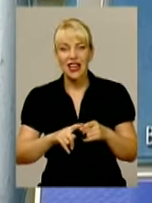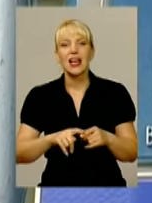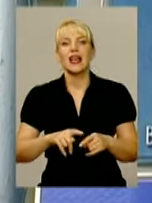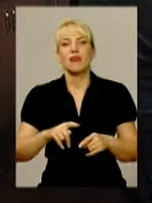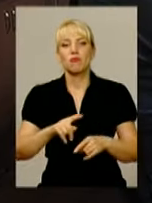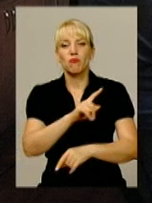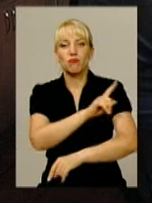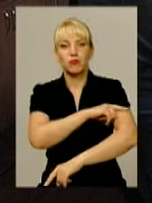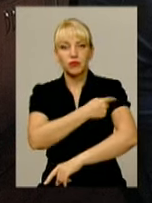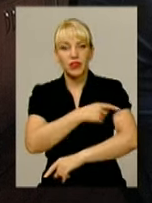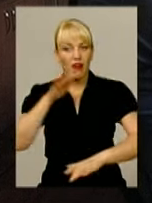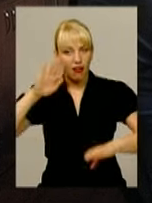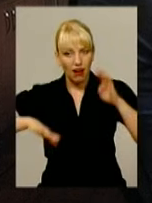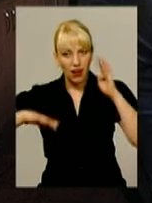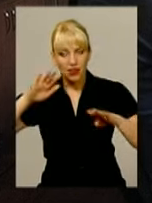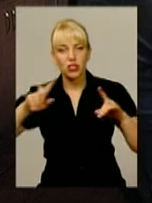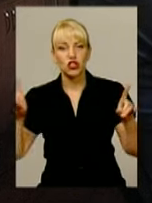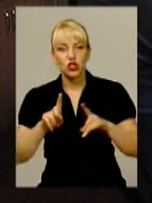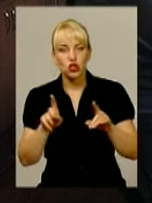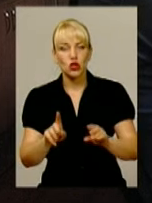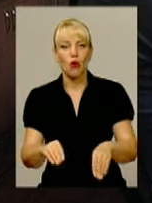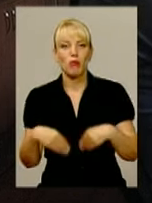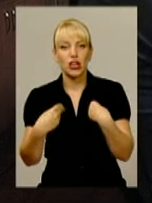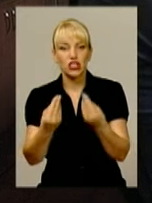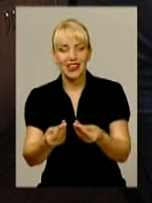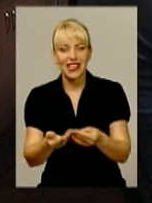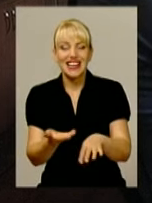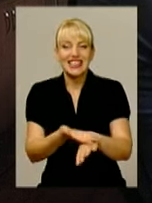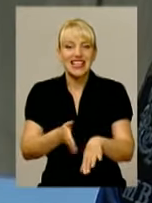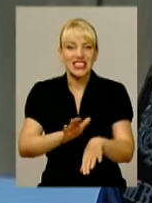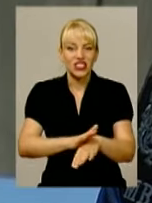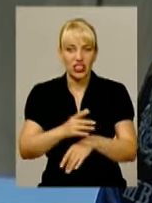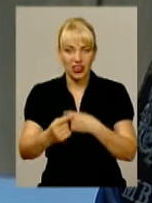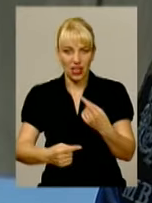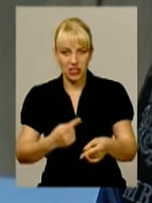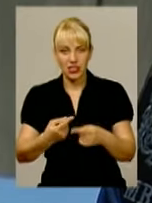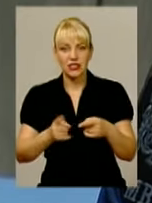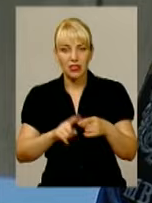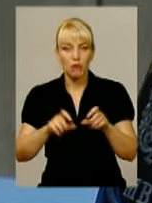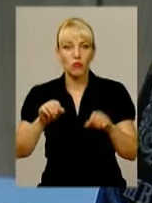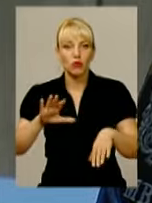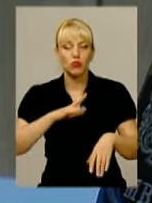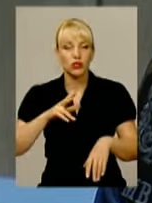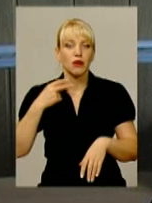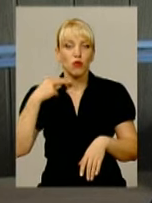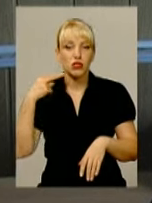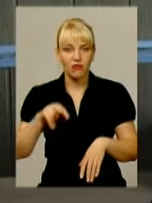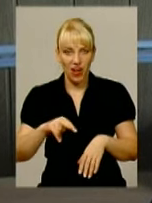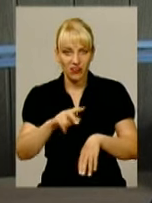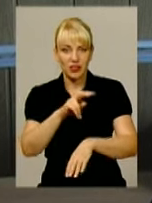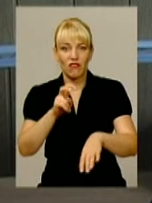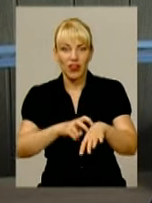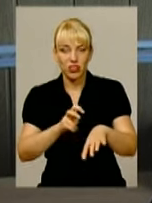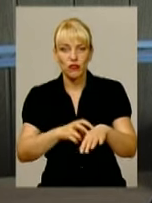своїх професійних обов'язків, що спричинило тяжкі наслідки. Санкція статті передбачає позбавлення волі сроком до трьох років. Міліці